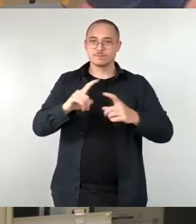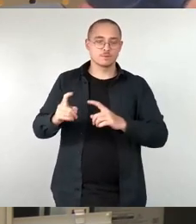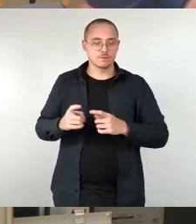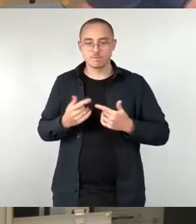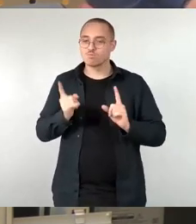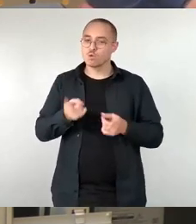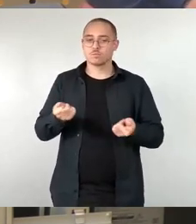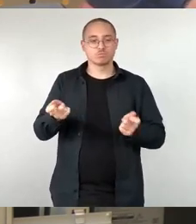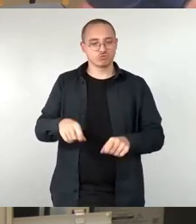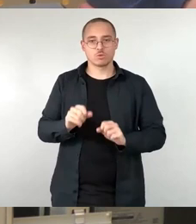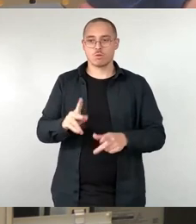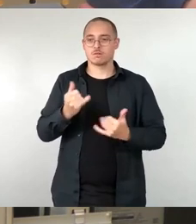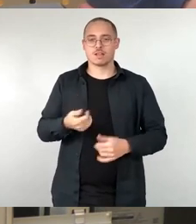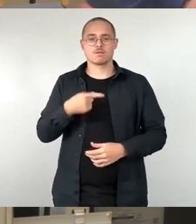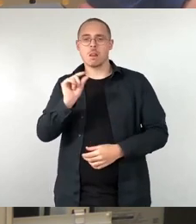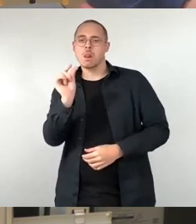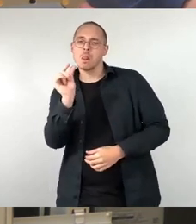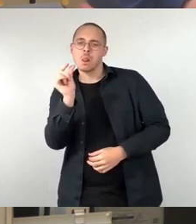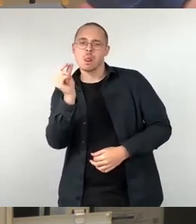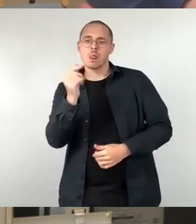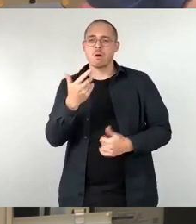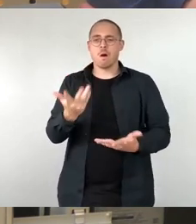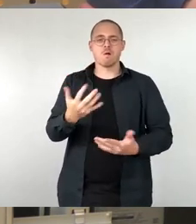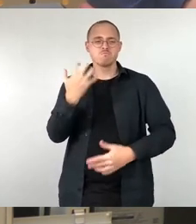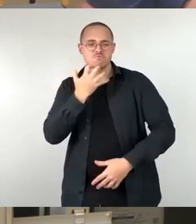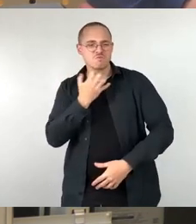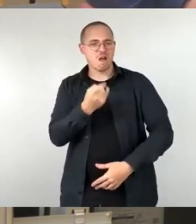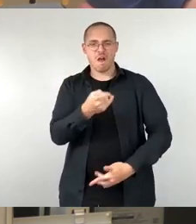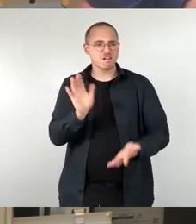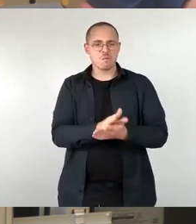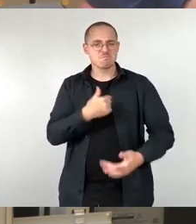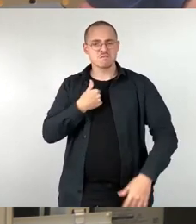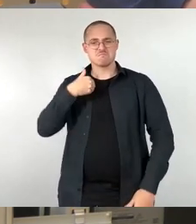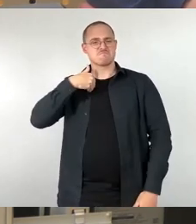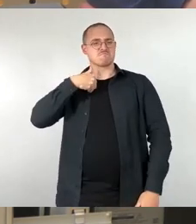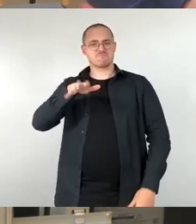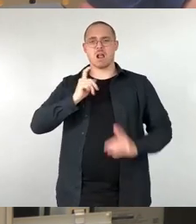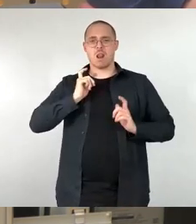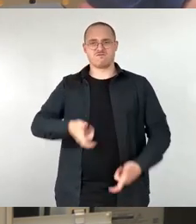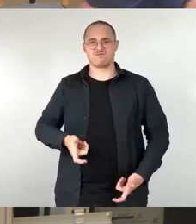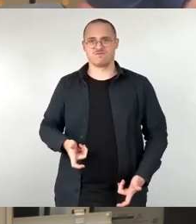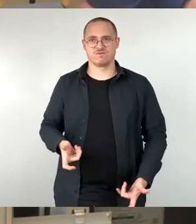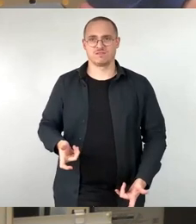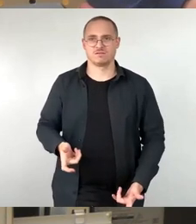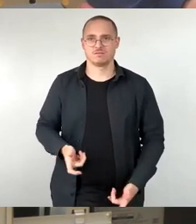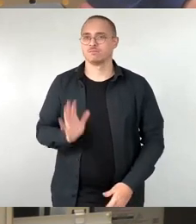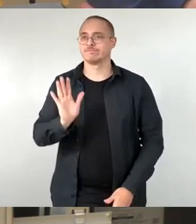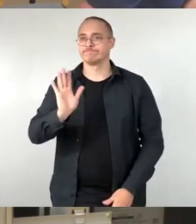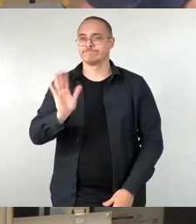jetzt böse sein und sagen, Nein, ich habe keine Lust. Dankeschön, ich hoffe, wir kriegen heute eine breite Mehrheit zusammen und